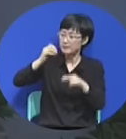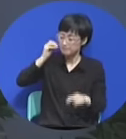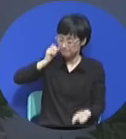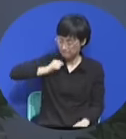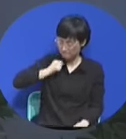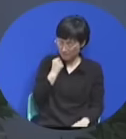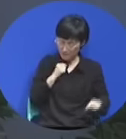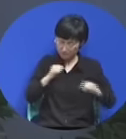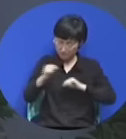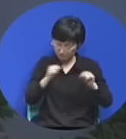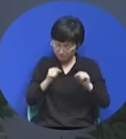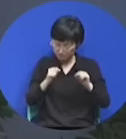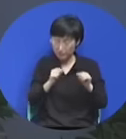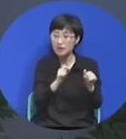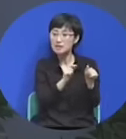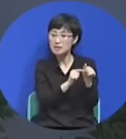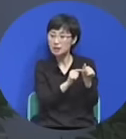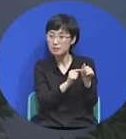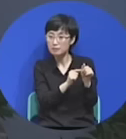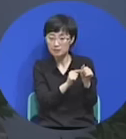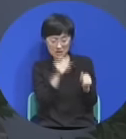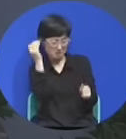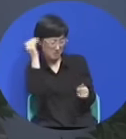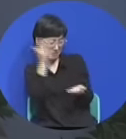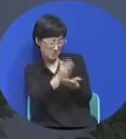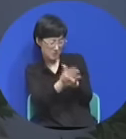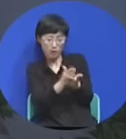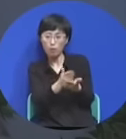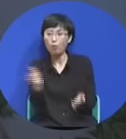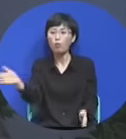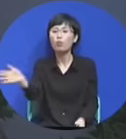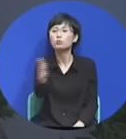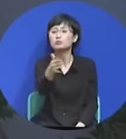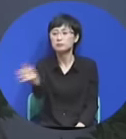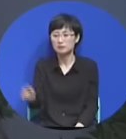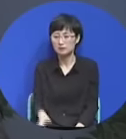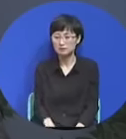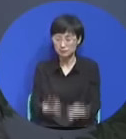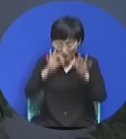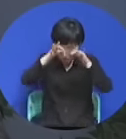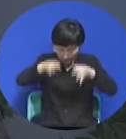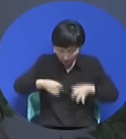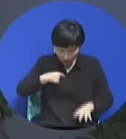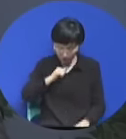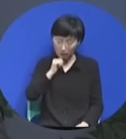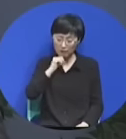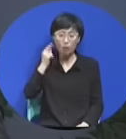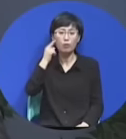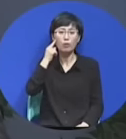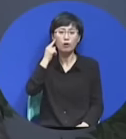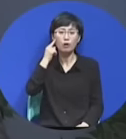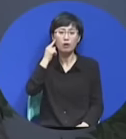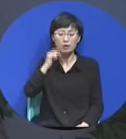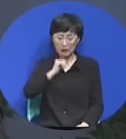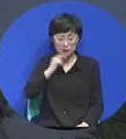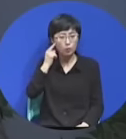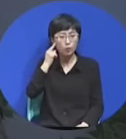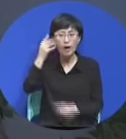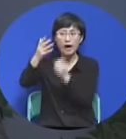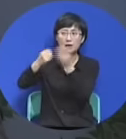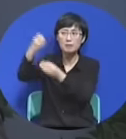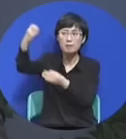여러분 오늘 응답받는 시간 되길 바랍니다. 나는 왜 가난한가? 하나님의 음성을 들으세요.